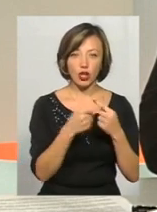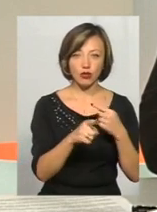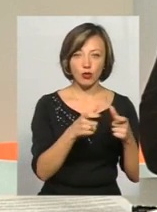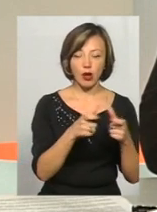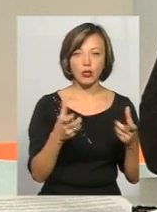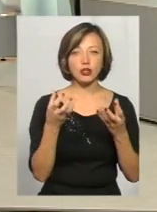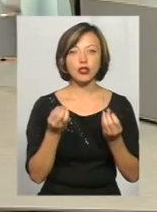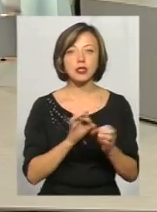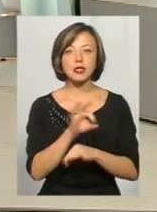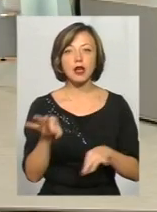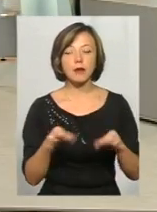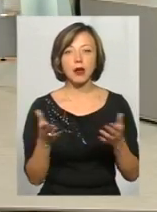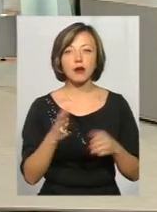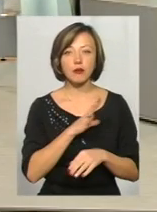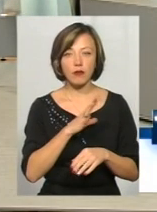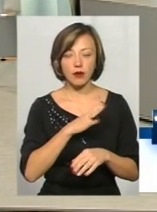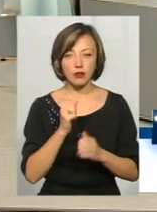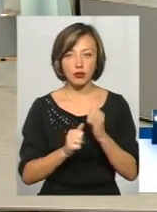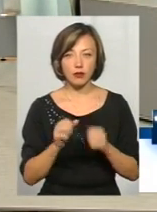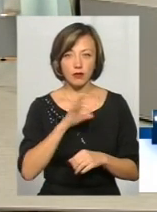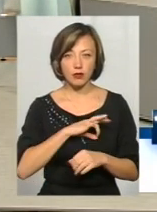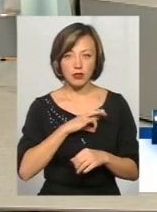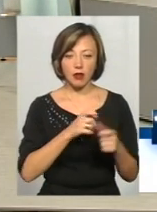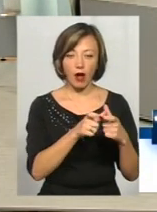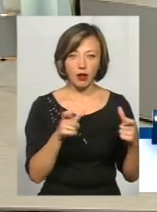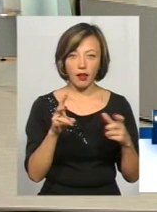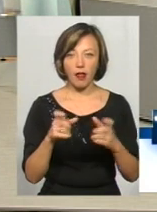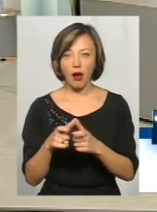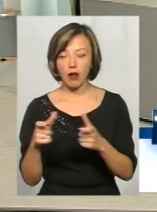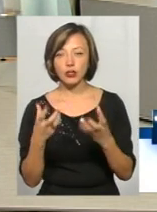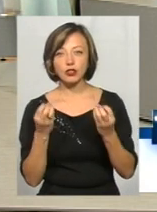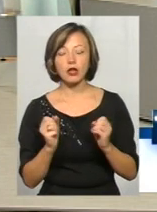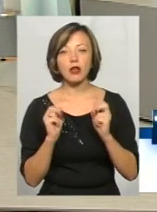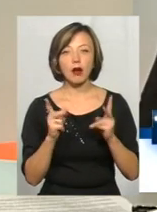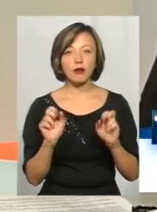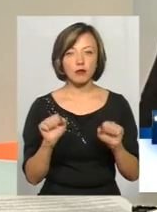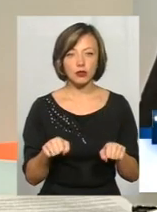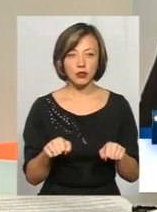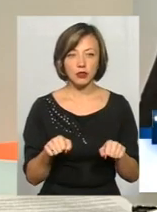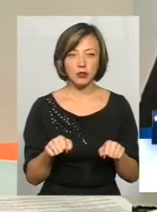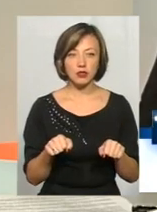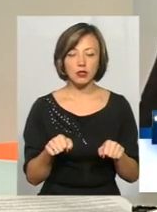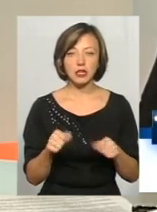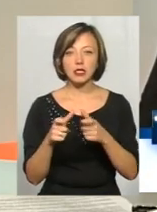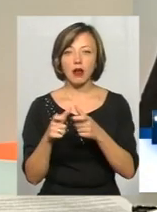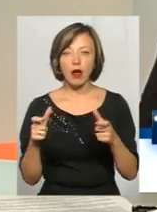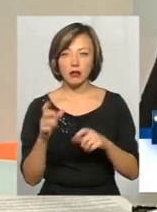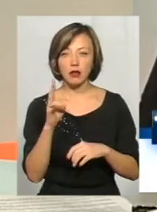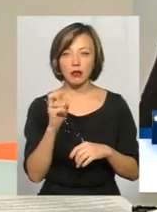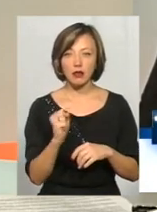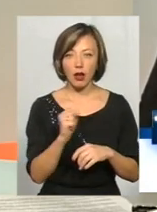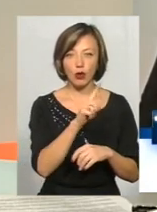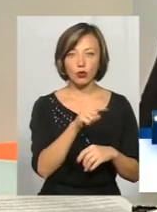А які ще схеми бувають, зачастую використовуються? З картки на картку, а ще як може бути? З картки на картку, з картки на